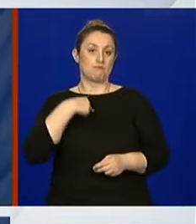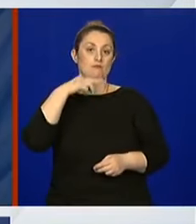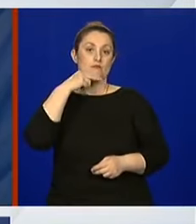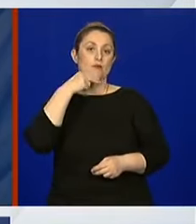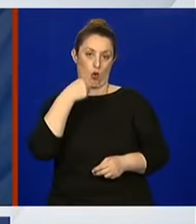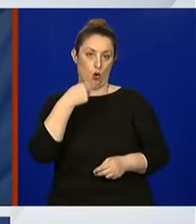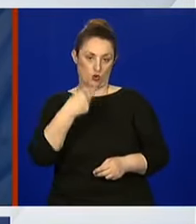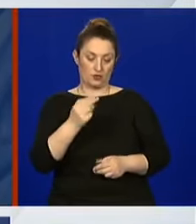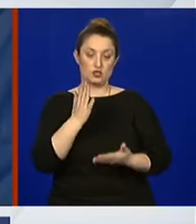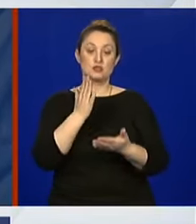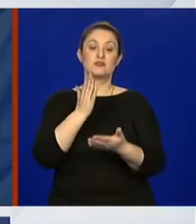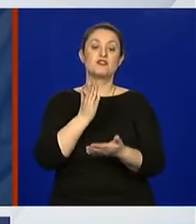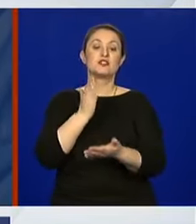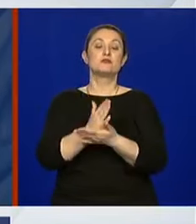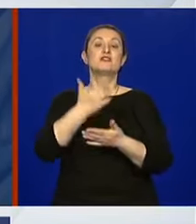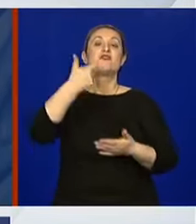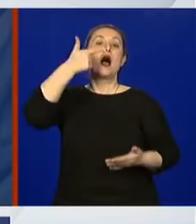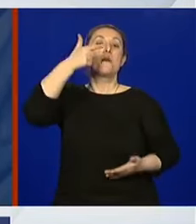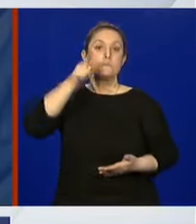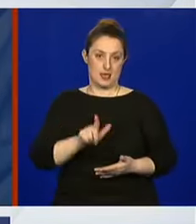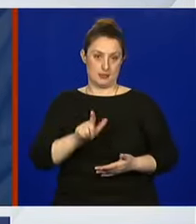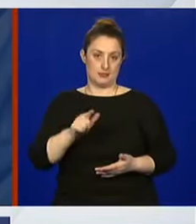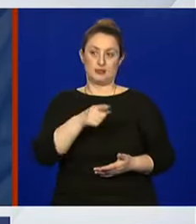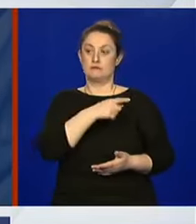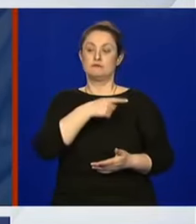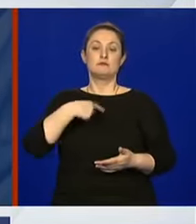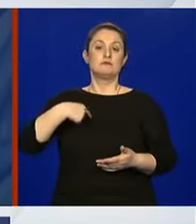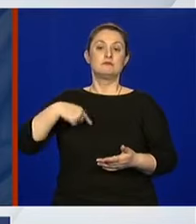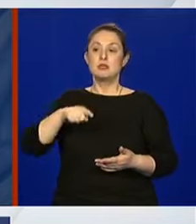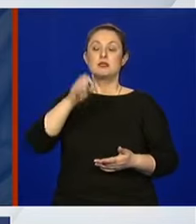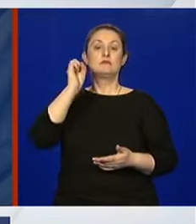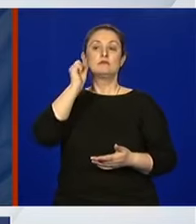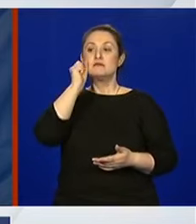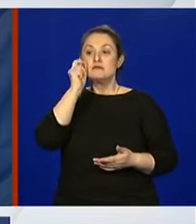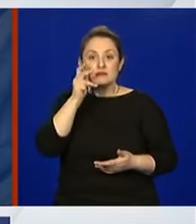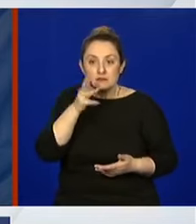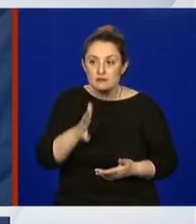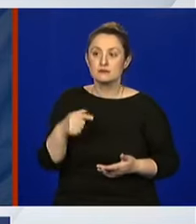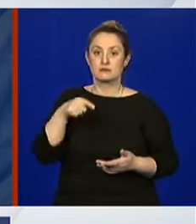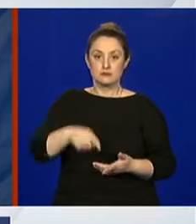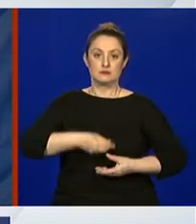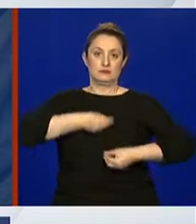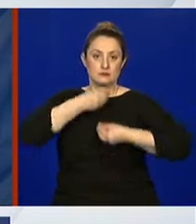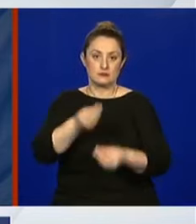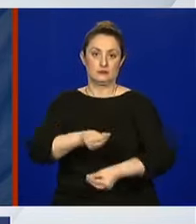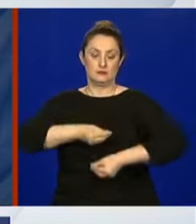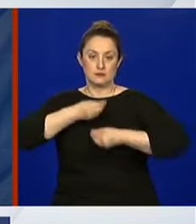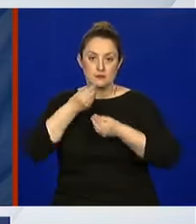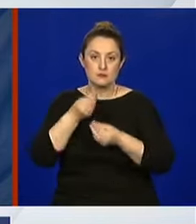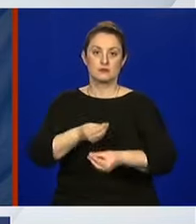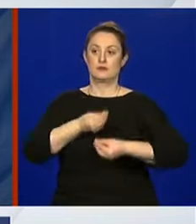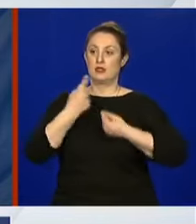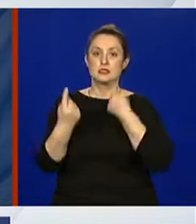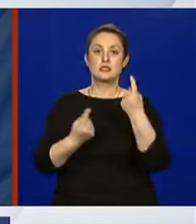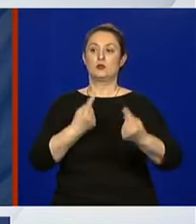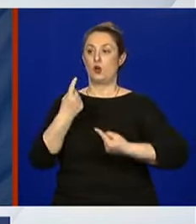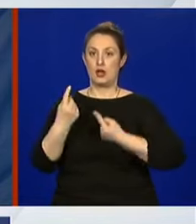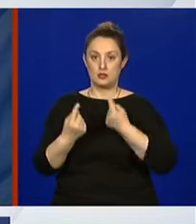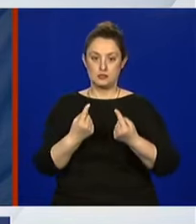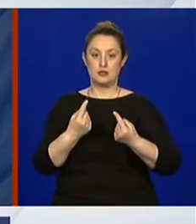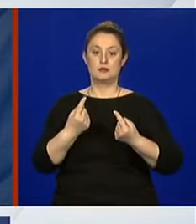Dakle, već dva mjeseca mi iz dana u dan ovdje komuniciramo situaciju sa